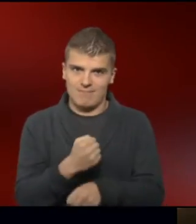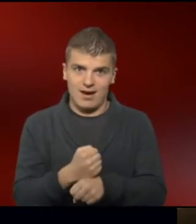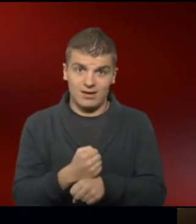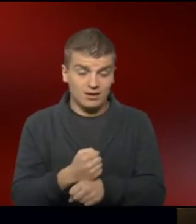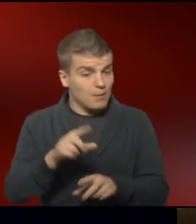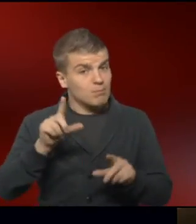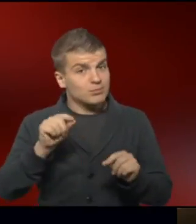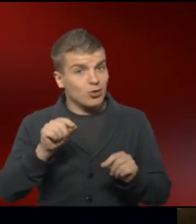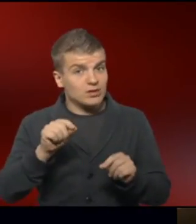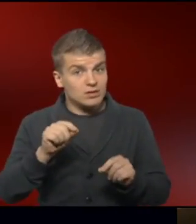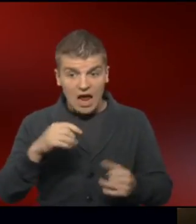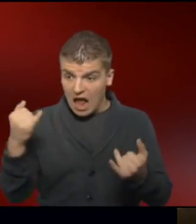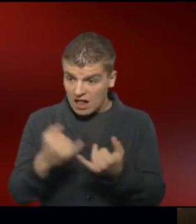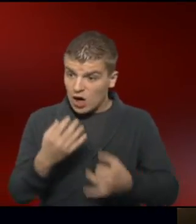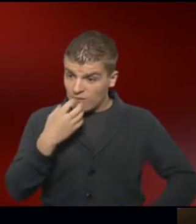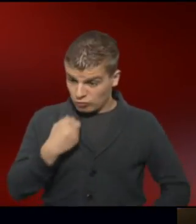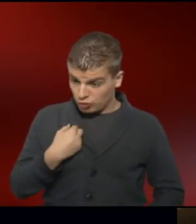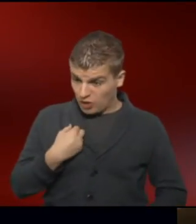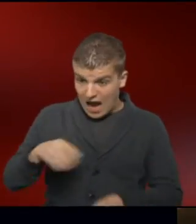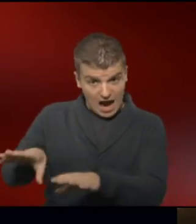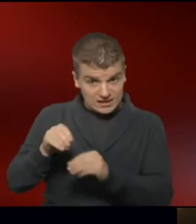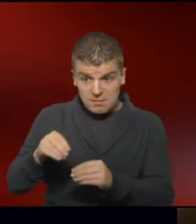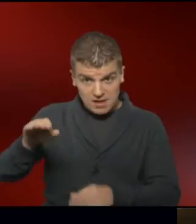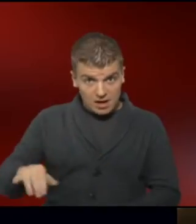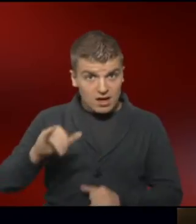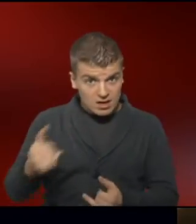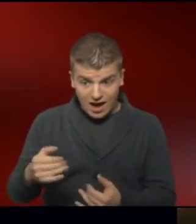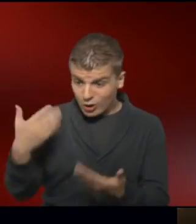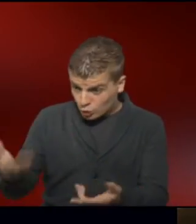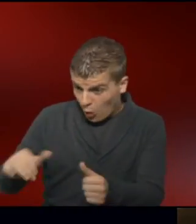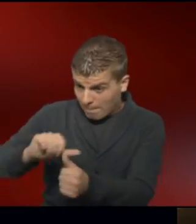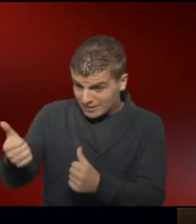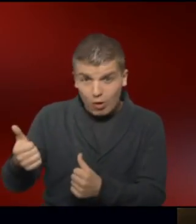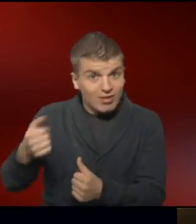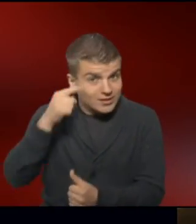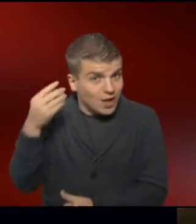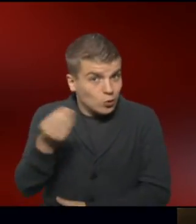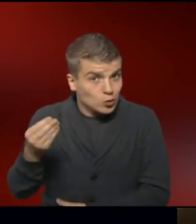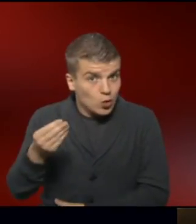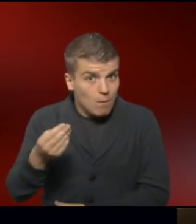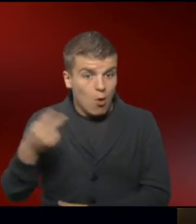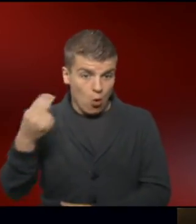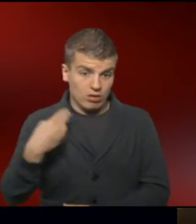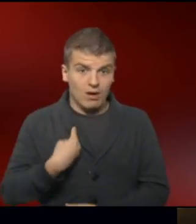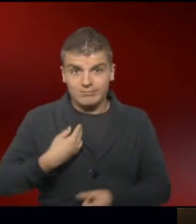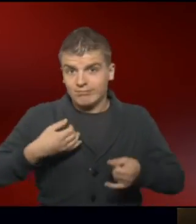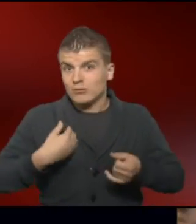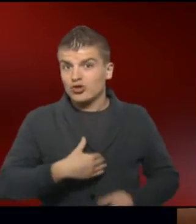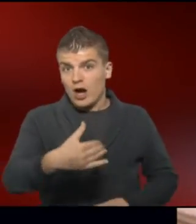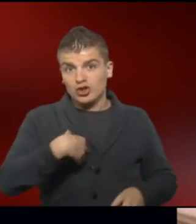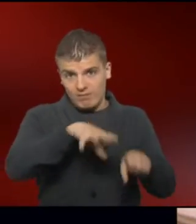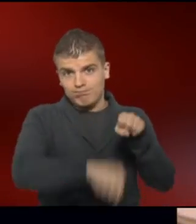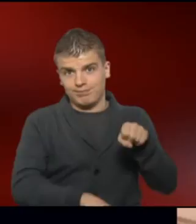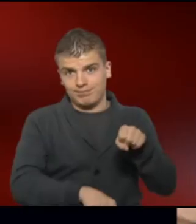Eltern aufmacht, nehme ich das Kind so an mit seinen Besonderheiten, die es haben wird, oder breche ich die Schwangerschaft ab?